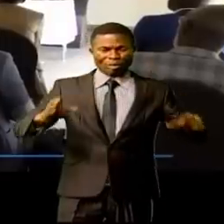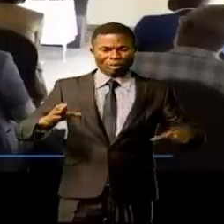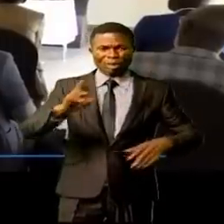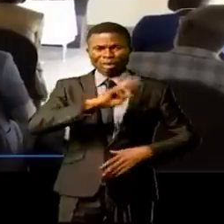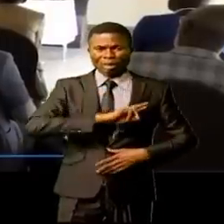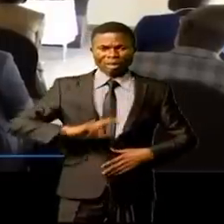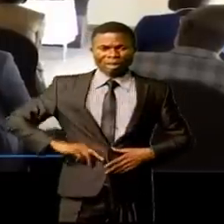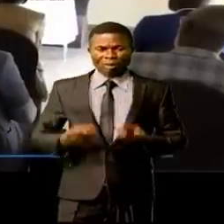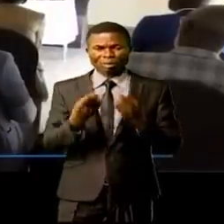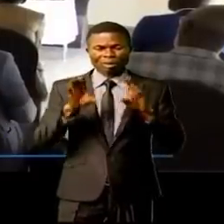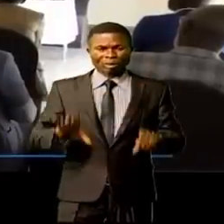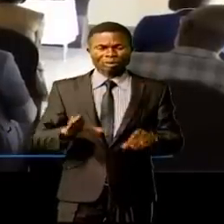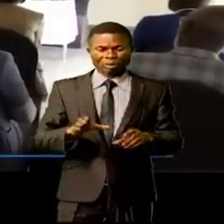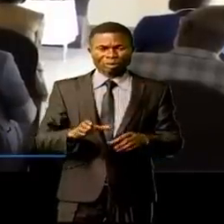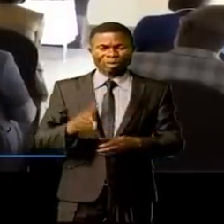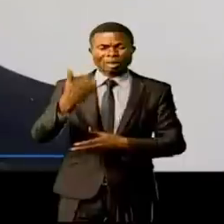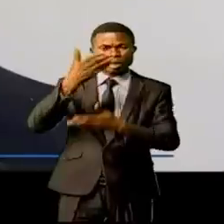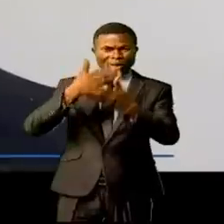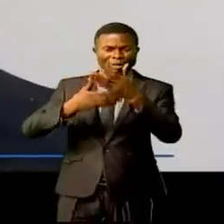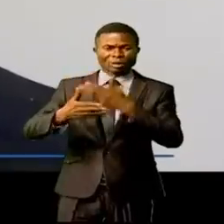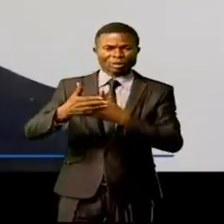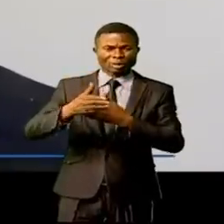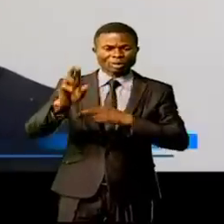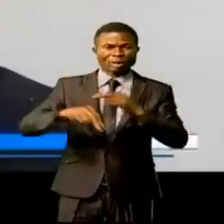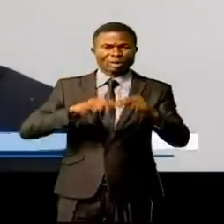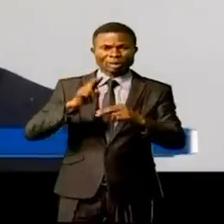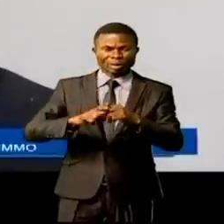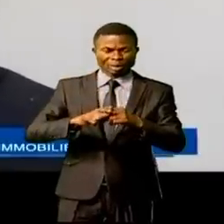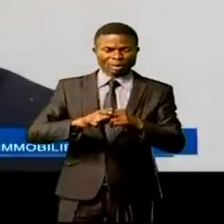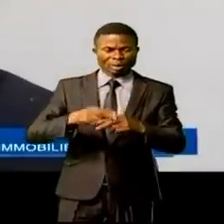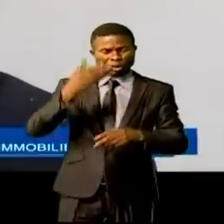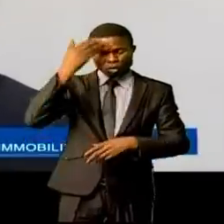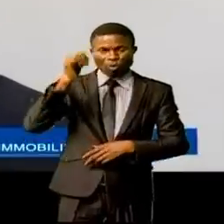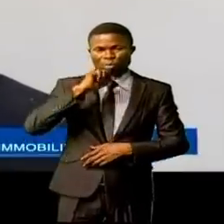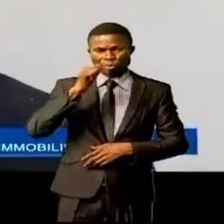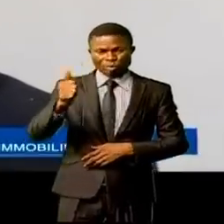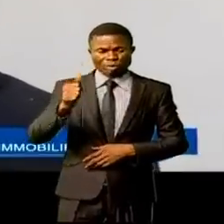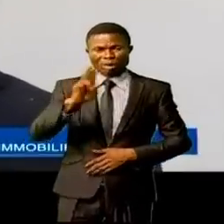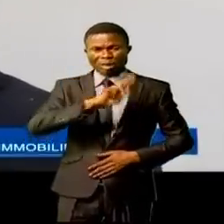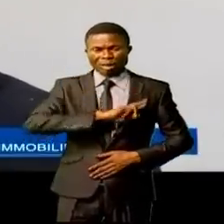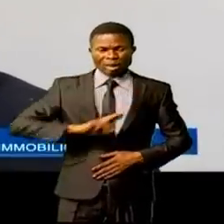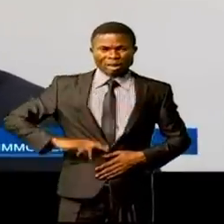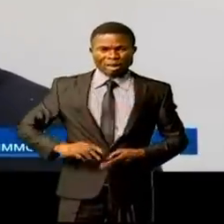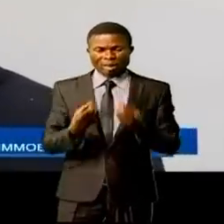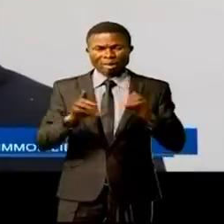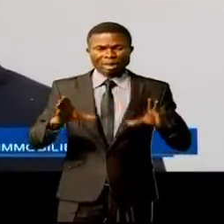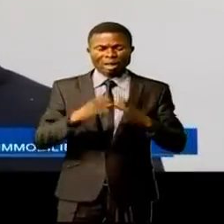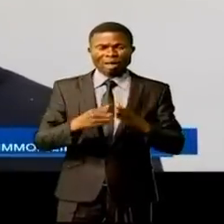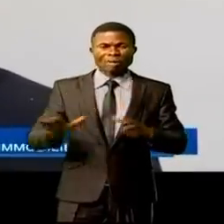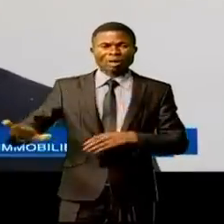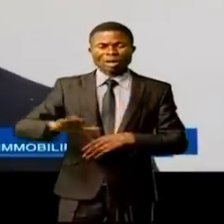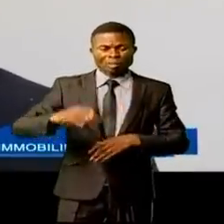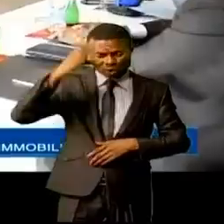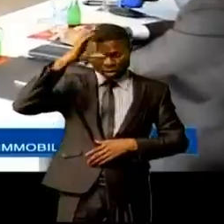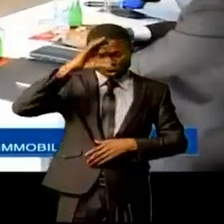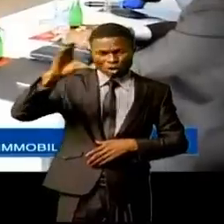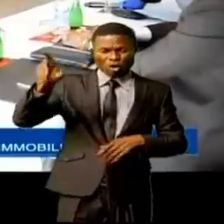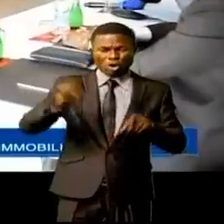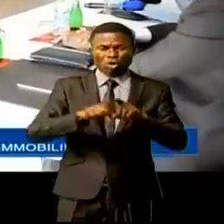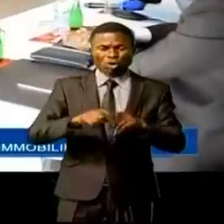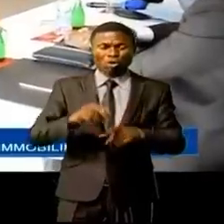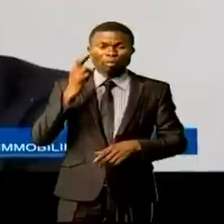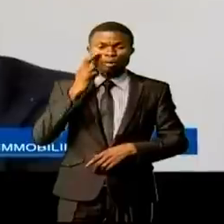RDC. Les chambres nationales d'experts immobiliers de la RDC et de la Côte d'Ivoire sont des soeurs jumelles. Nous